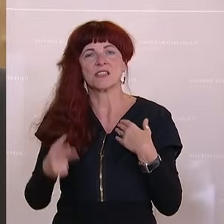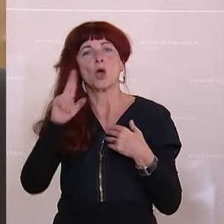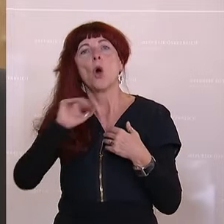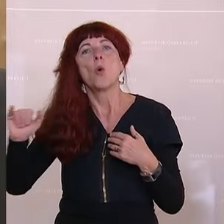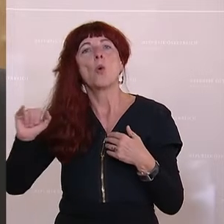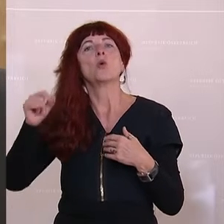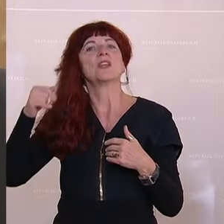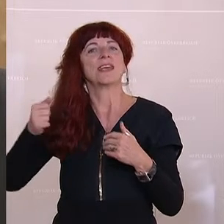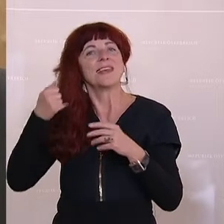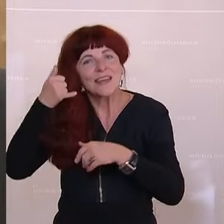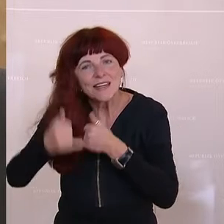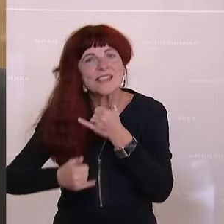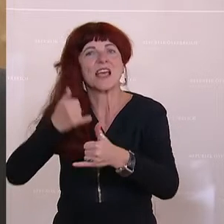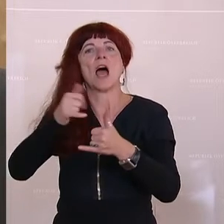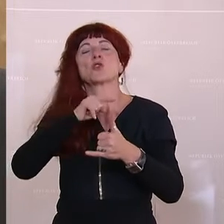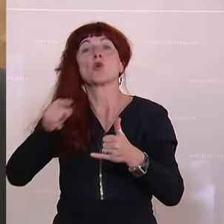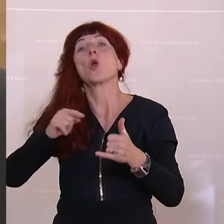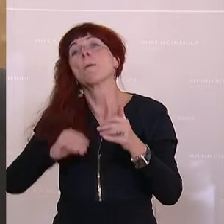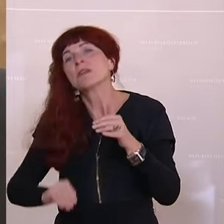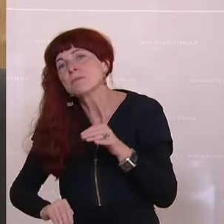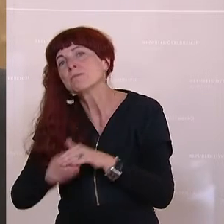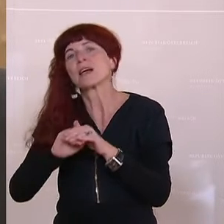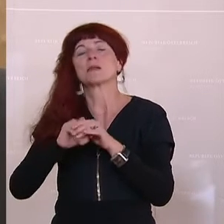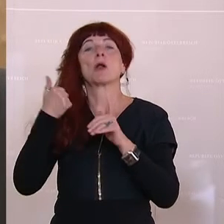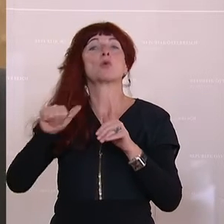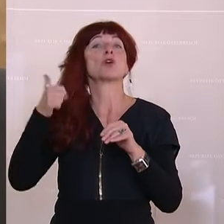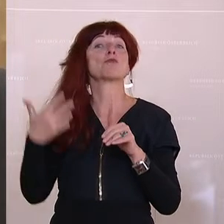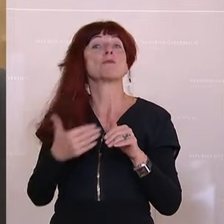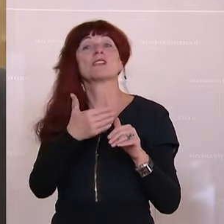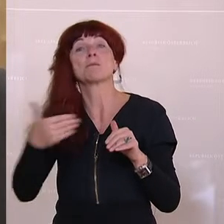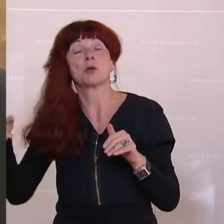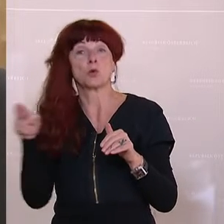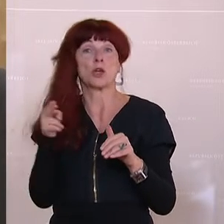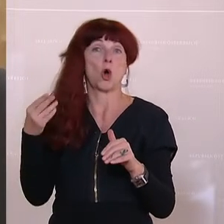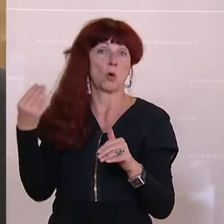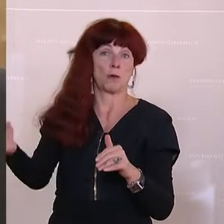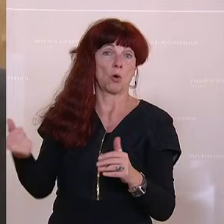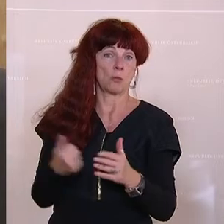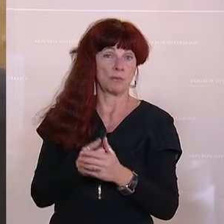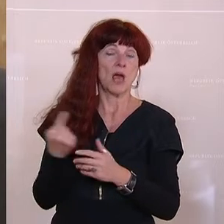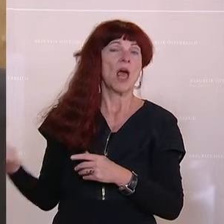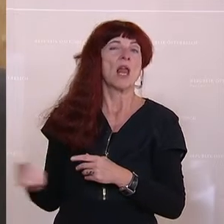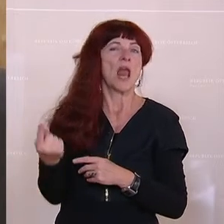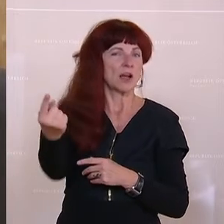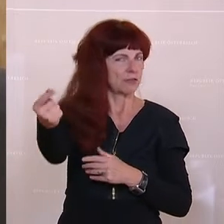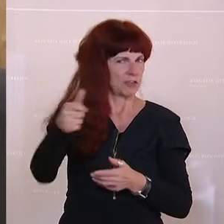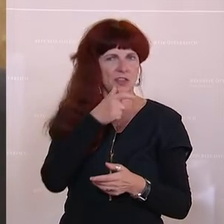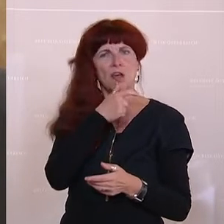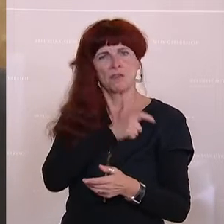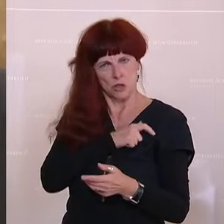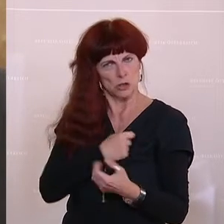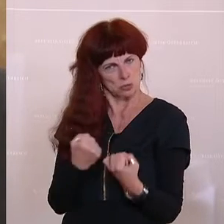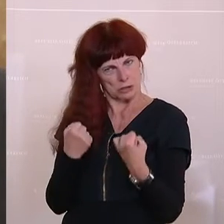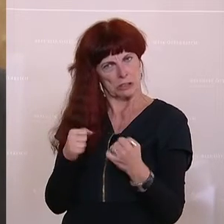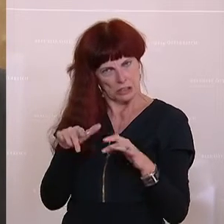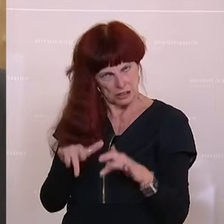150 Millionen Euro zur Verfügung stehen. Es ist aber nicht nur die langfristige Finanzierung sichergestellt. Ich darf